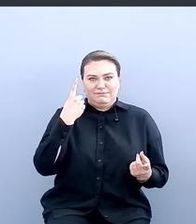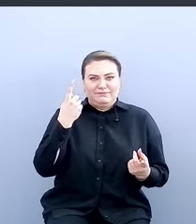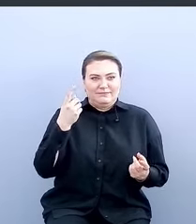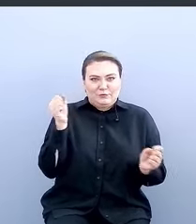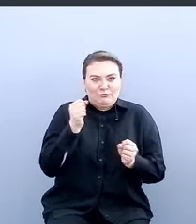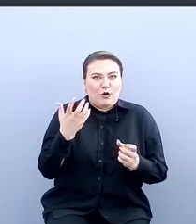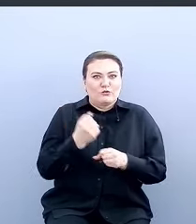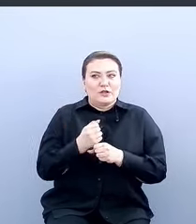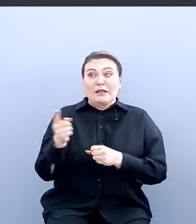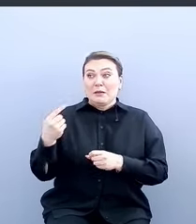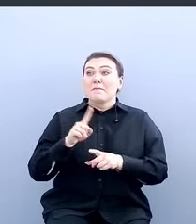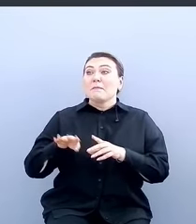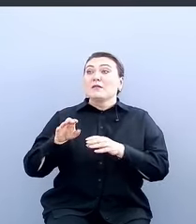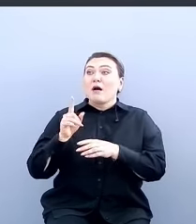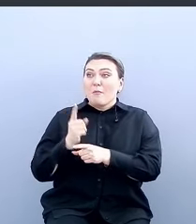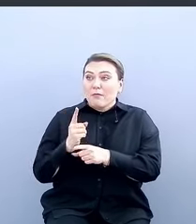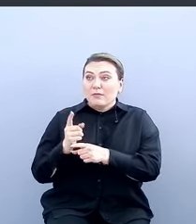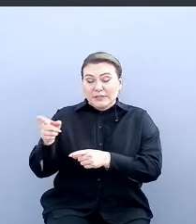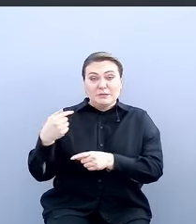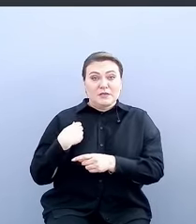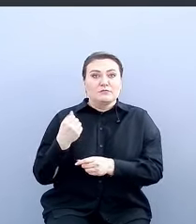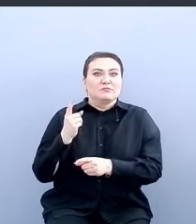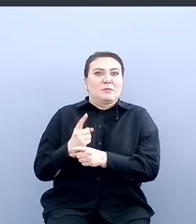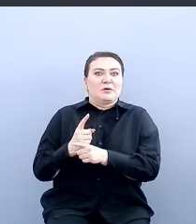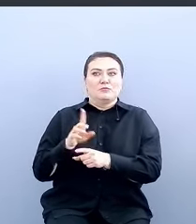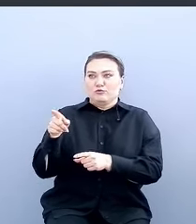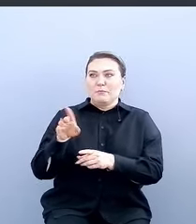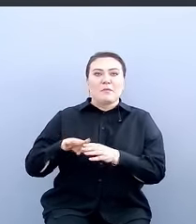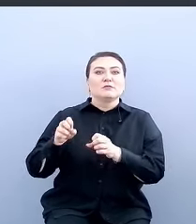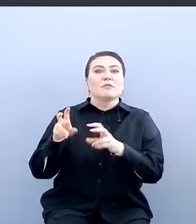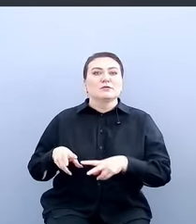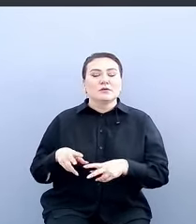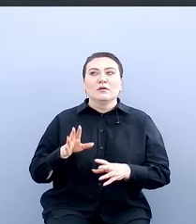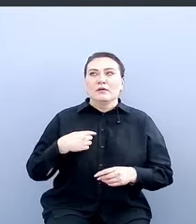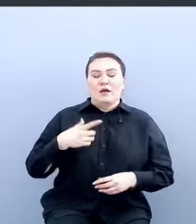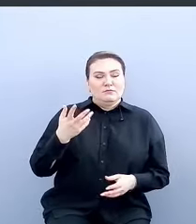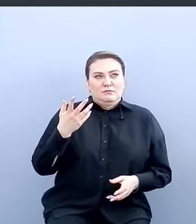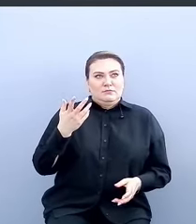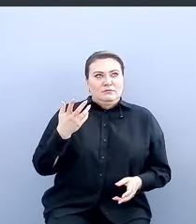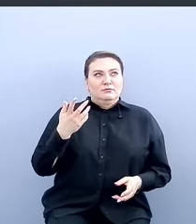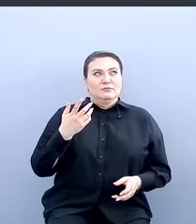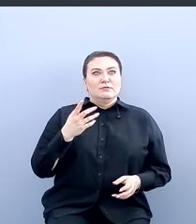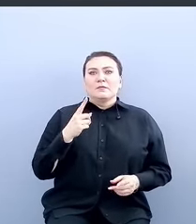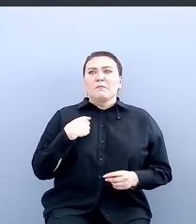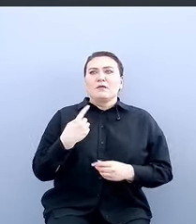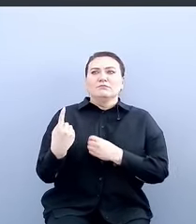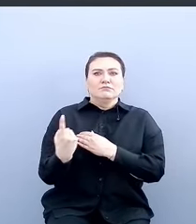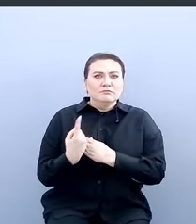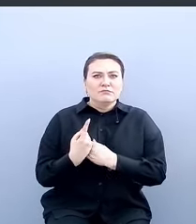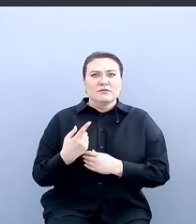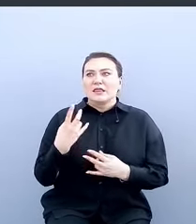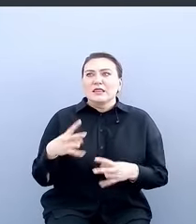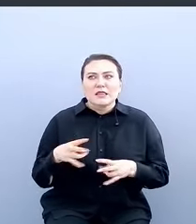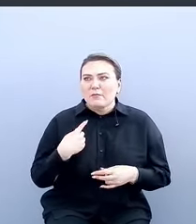запретил. Хорошо, спасибо, я знаю, что я хочу сделать какую-то дичь, не надо мне говорить нельзя, ты мне,